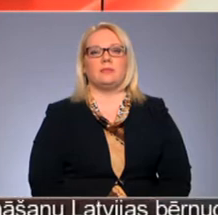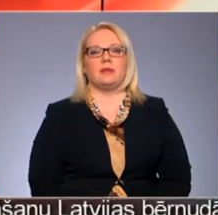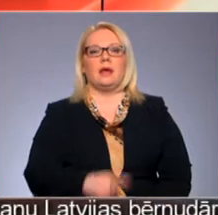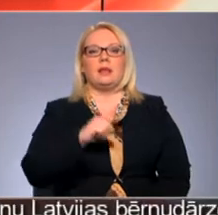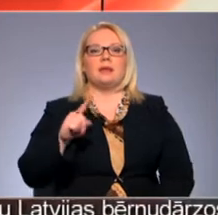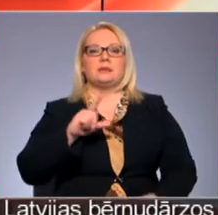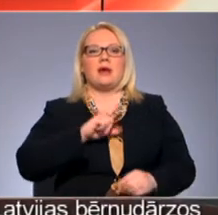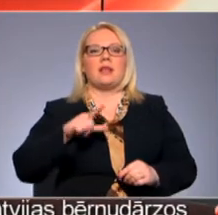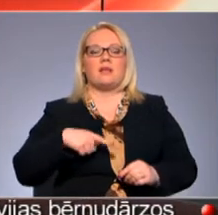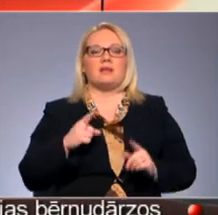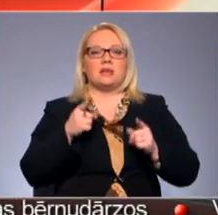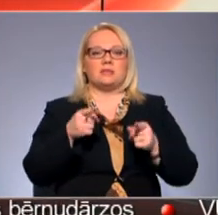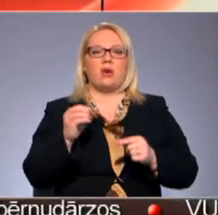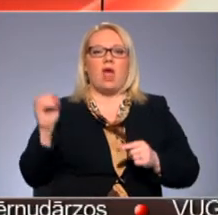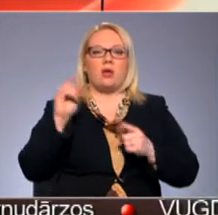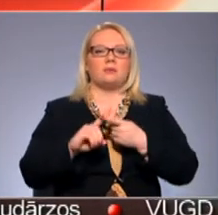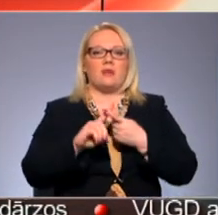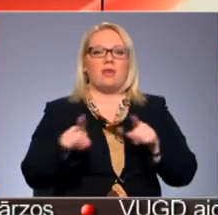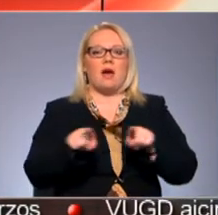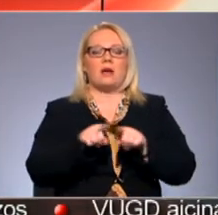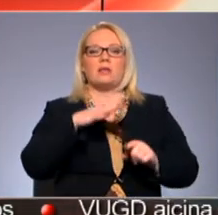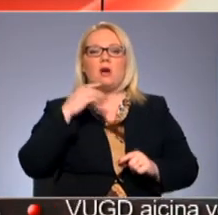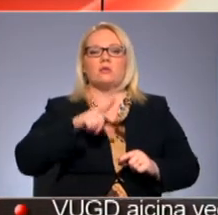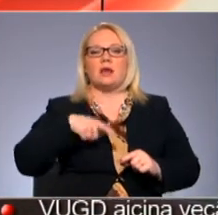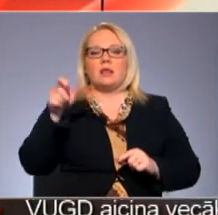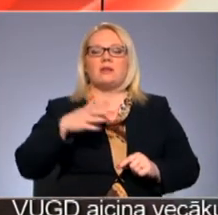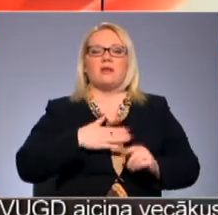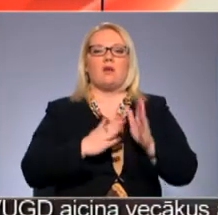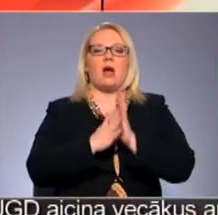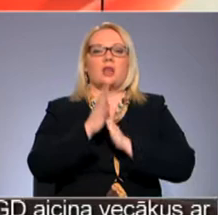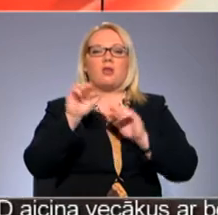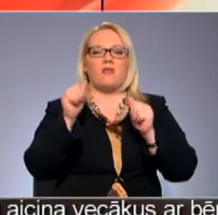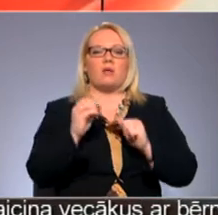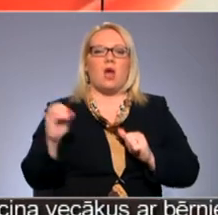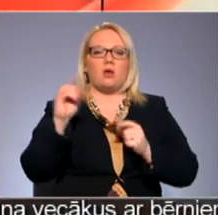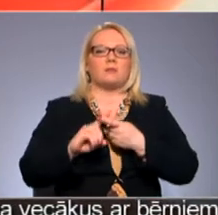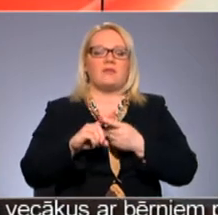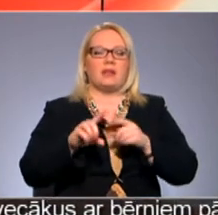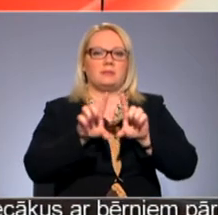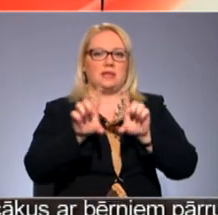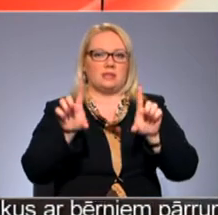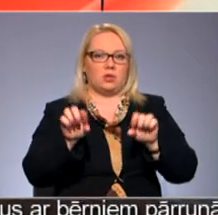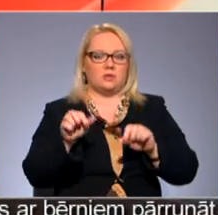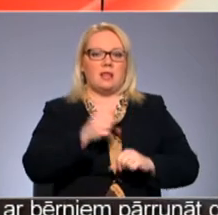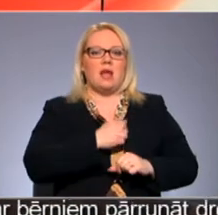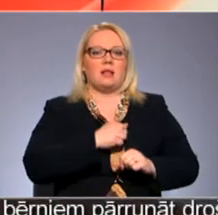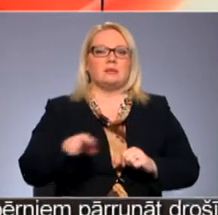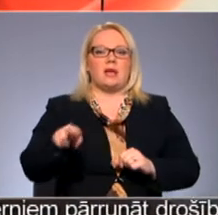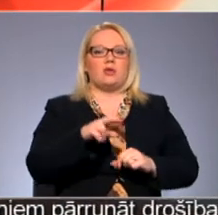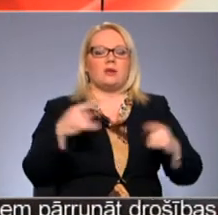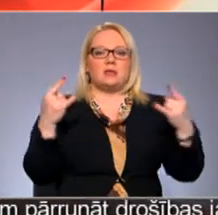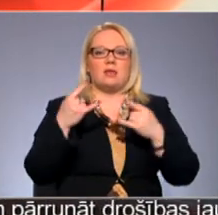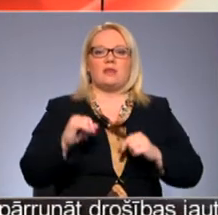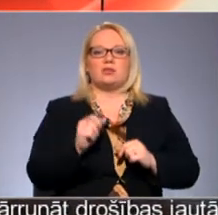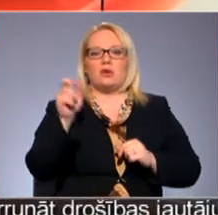Līdz ar Latvijas iestāšanos Eiropas Savienībā arī daudzi latvieši savu karjeru veido Eiropas Savienības institūcijās. Latgales reģionālās